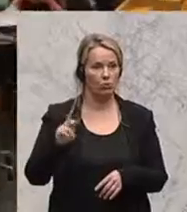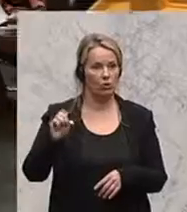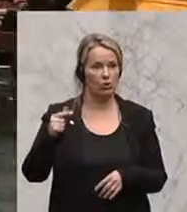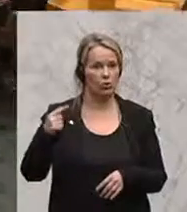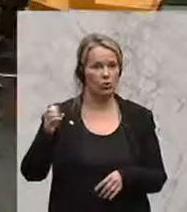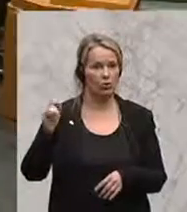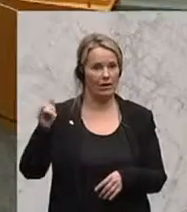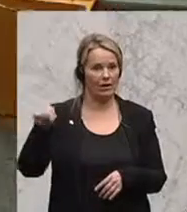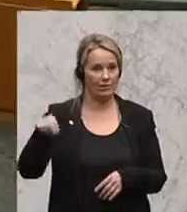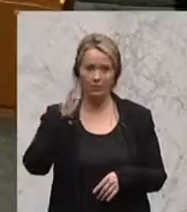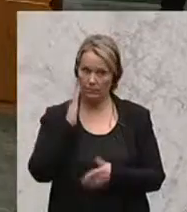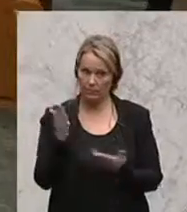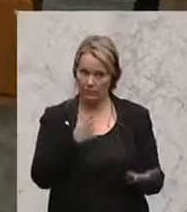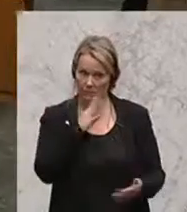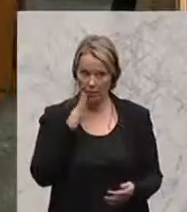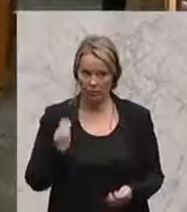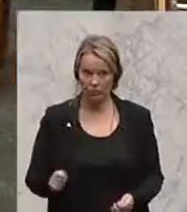der FPÖ bedauert, dass es dafür nicht mehr Geld gibt.